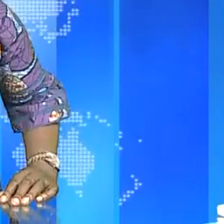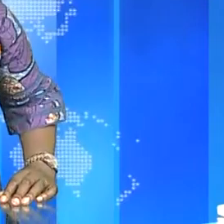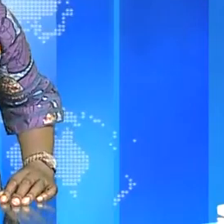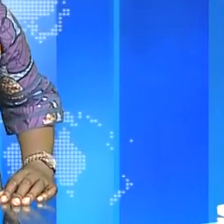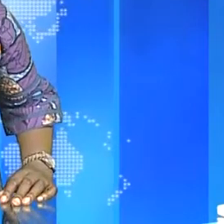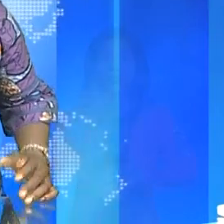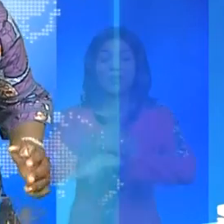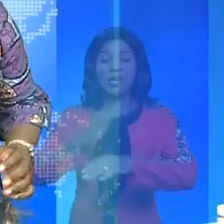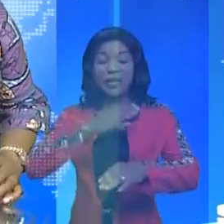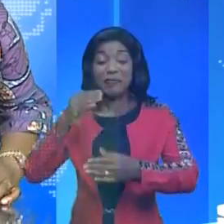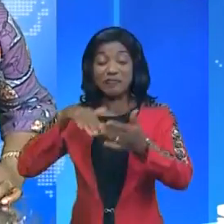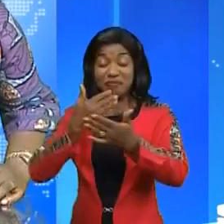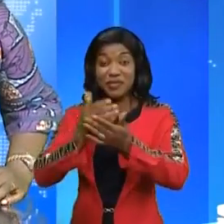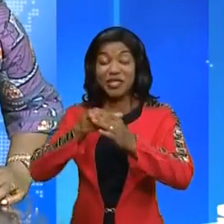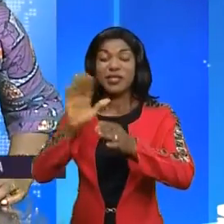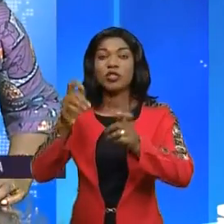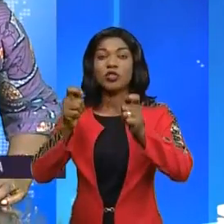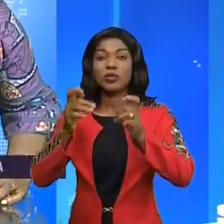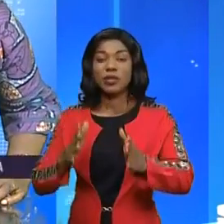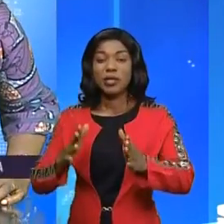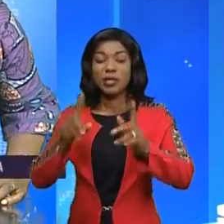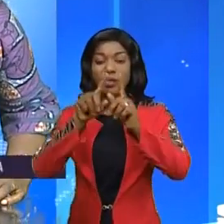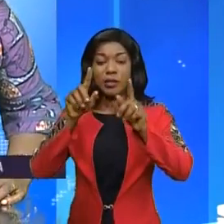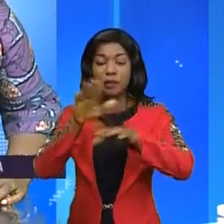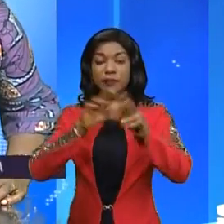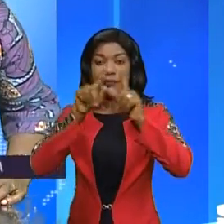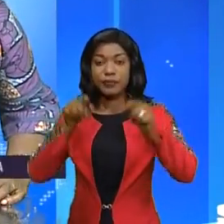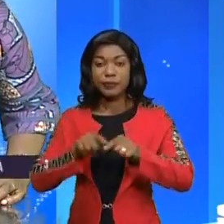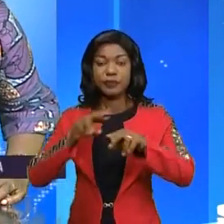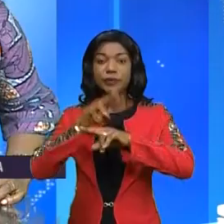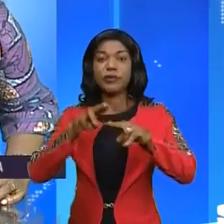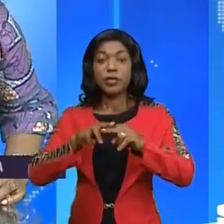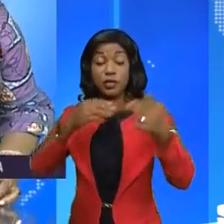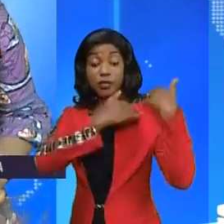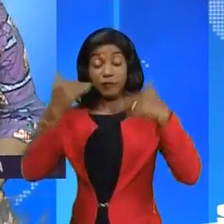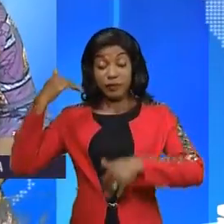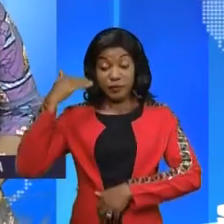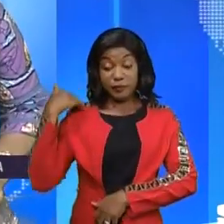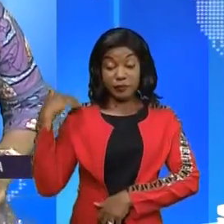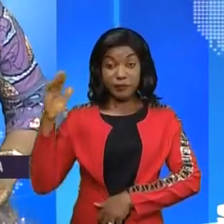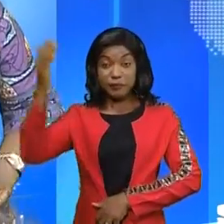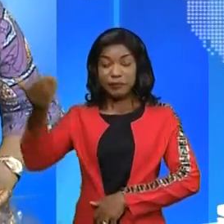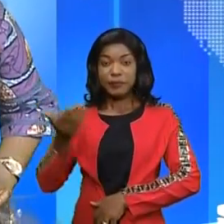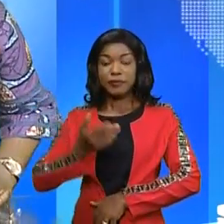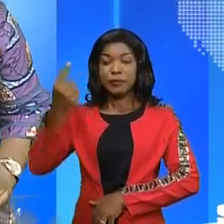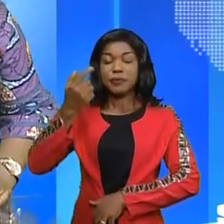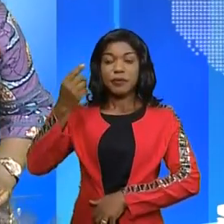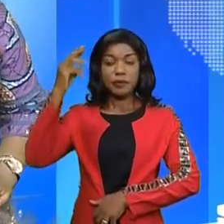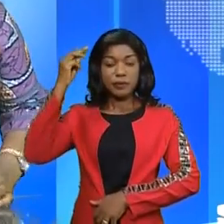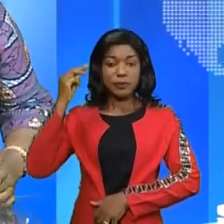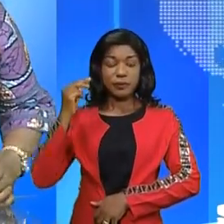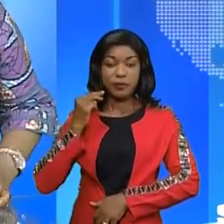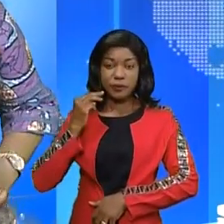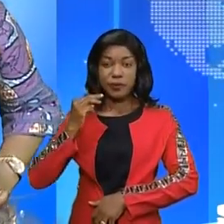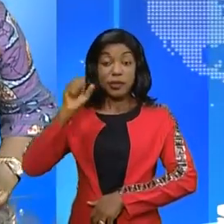Monsieur, bonsoir et bienvenue à ce journal sur la RTNC. Le chef de l'État a reçu le Premier ministre aujourd'hui à la cité de l'Union africaine.